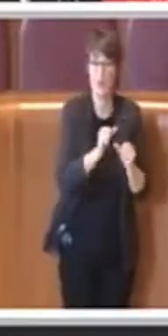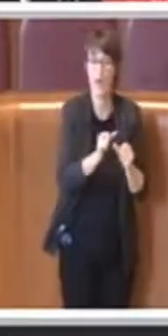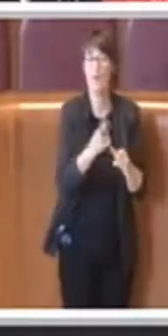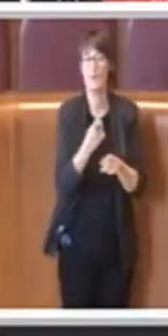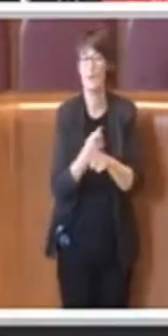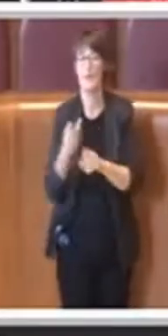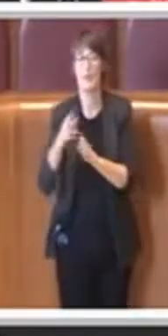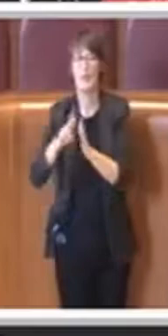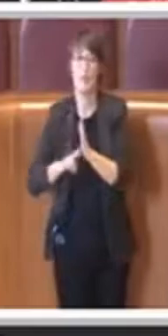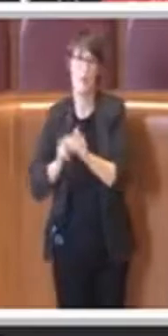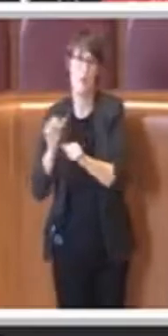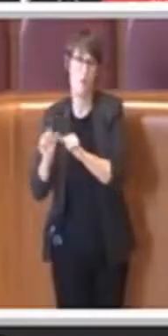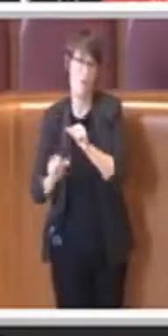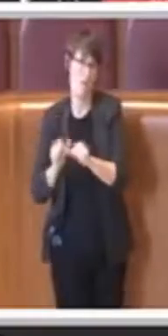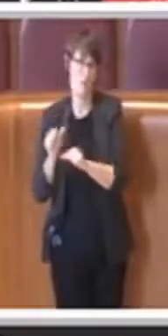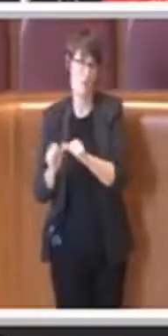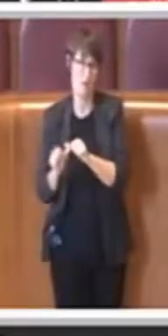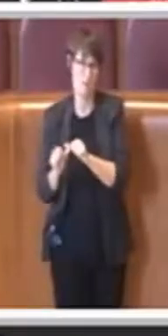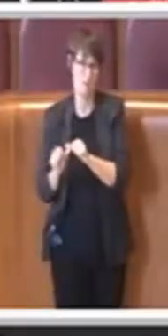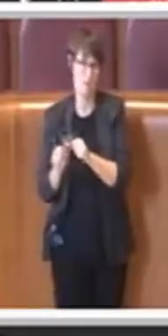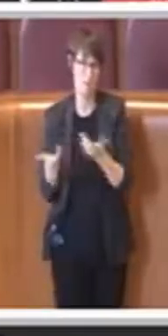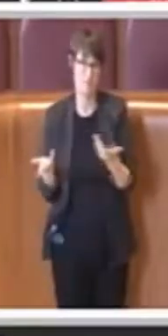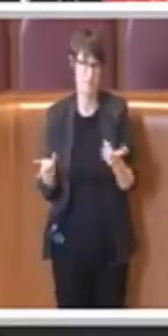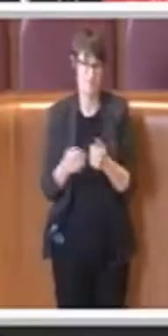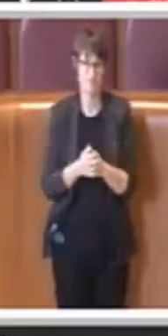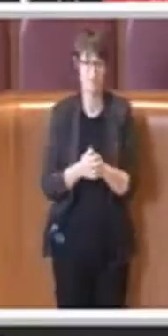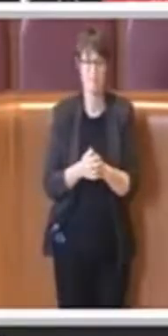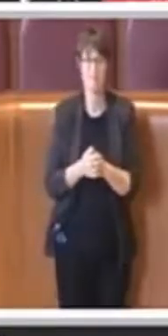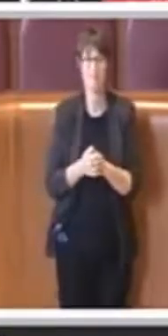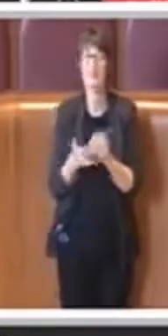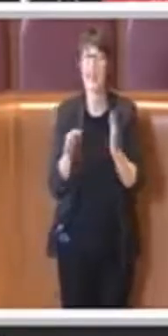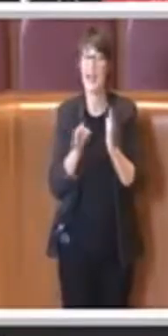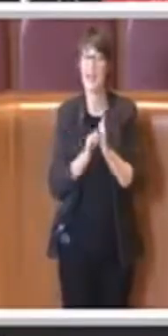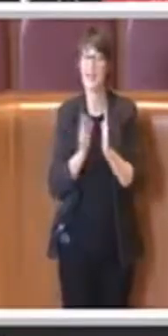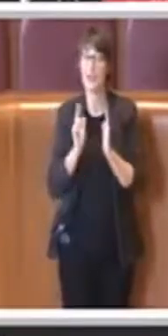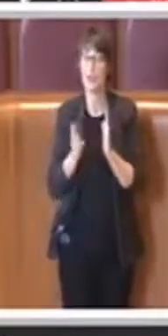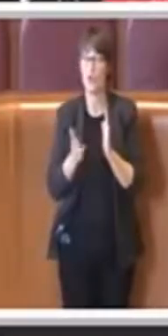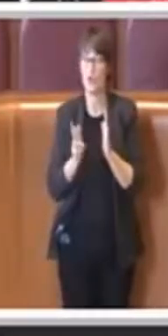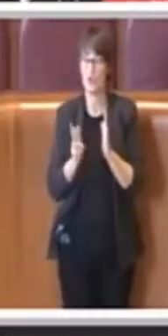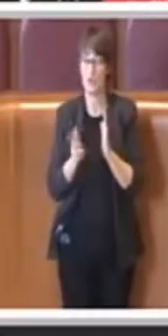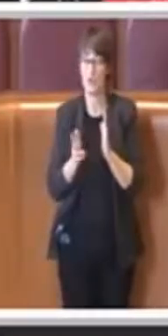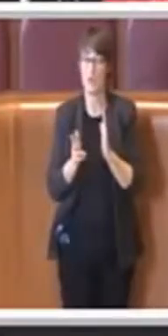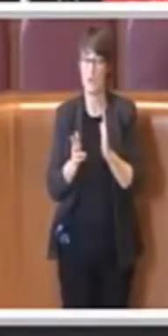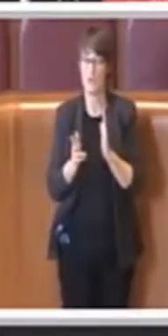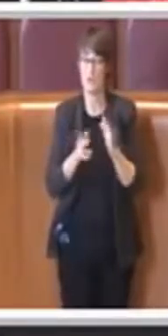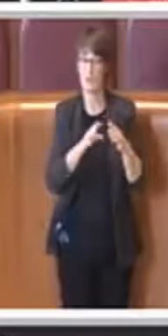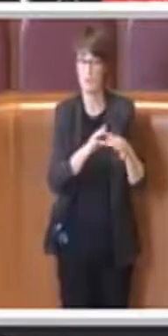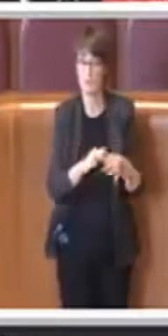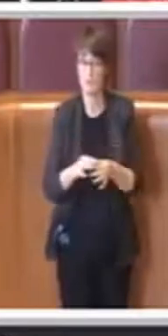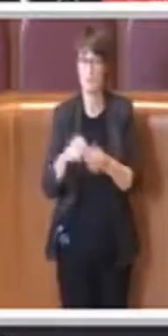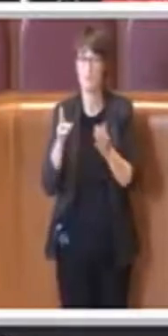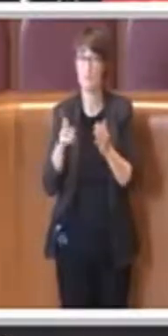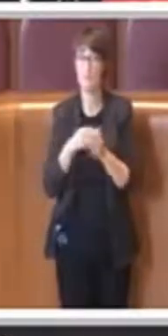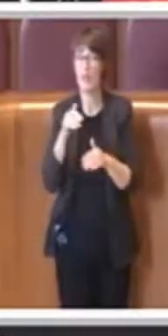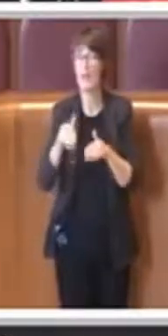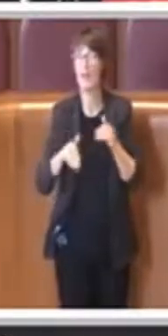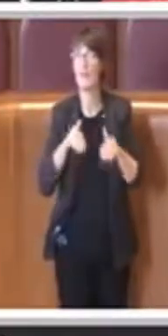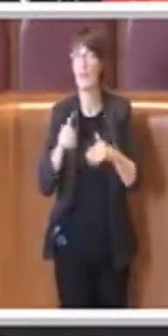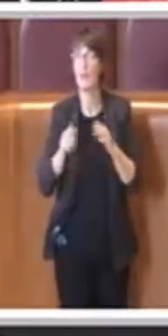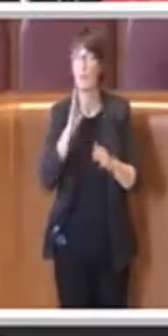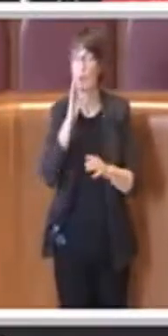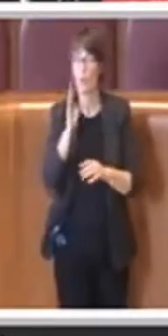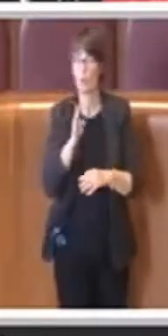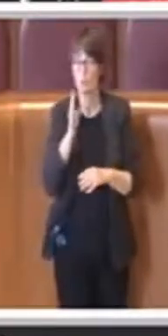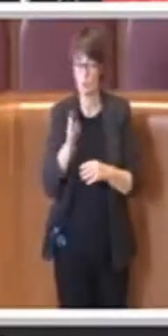'articolo 13 disciplinava il referendum consultivo, quindi